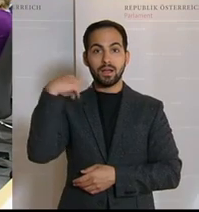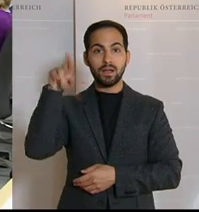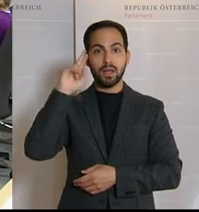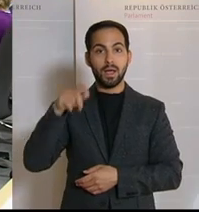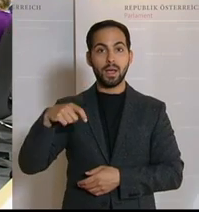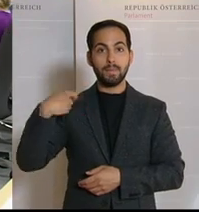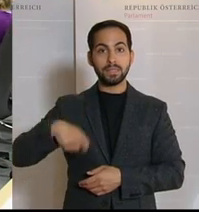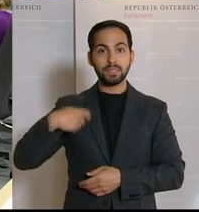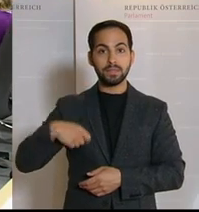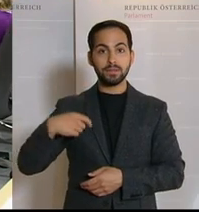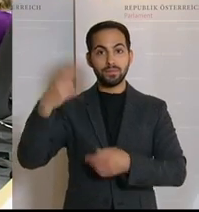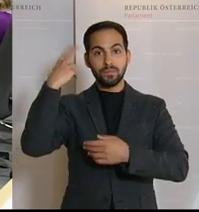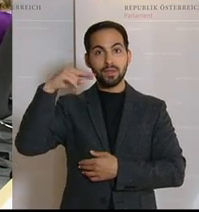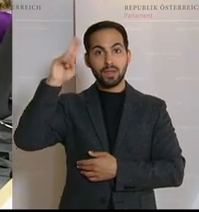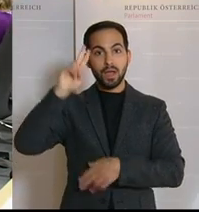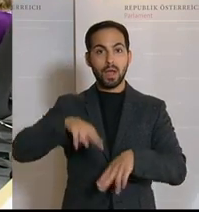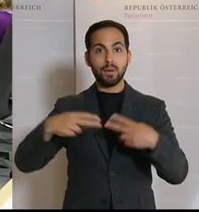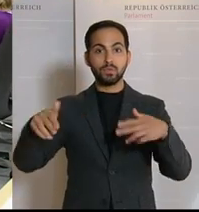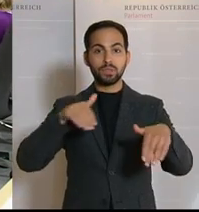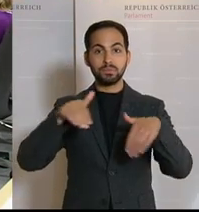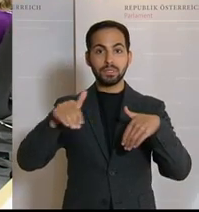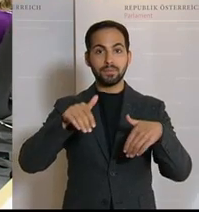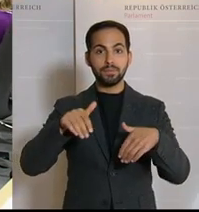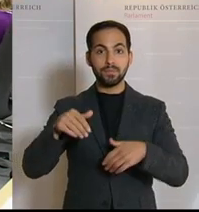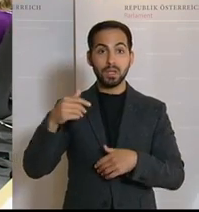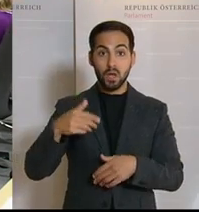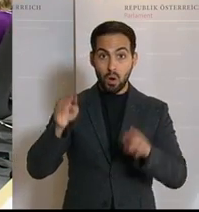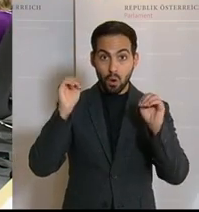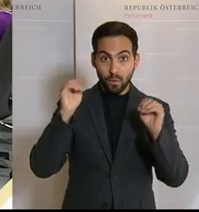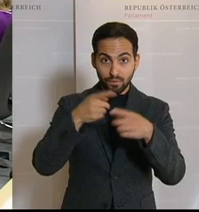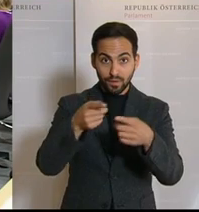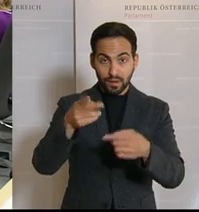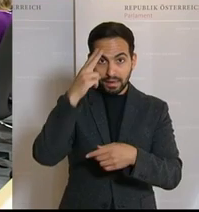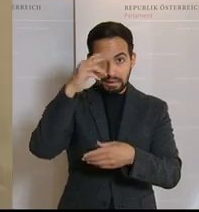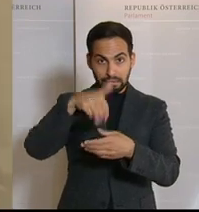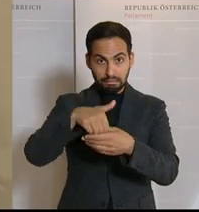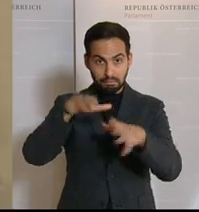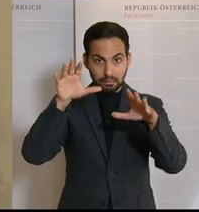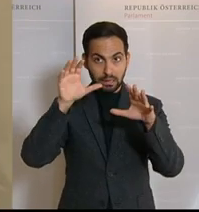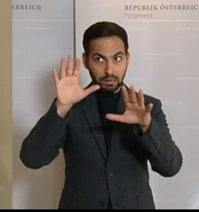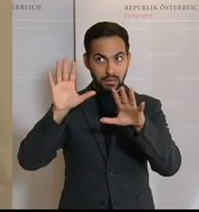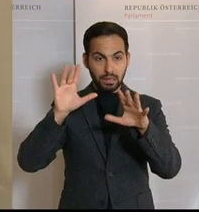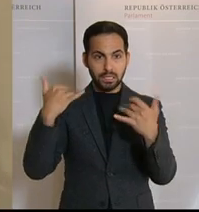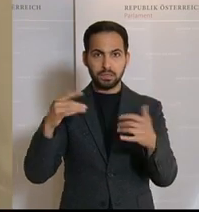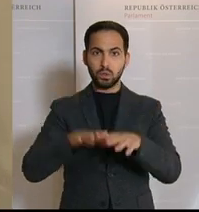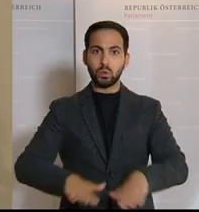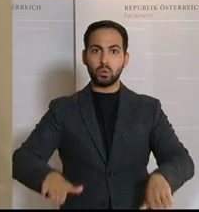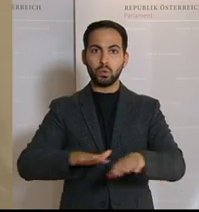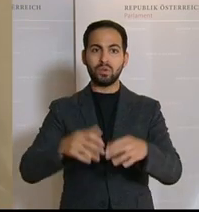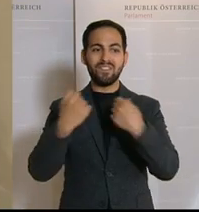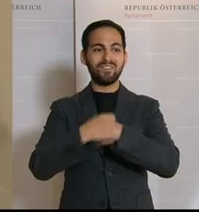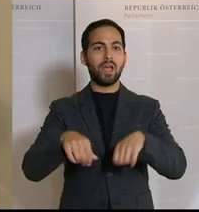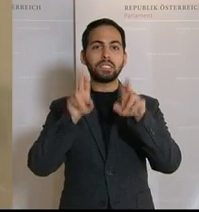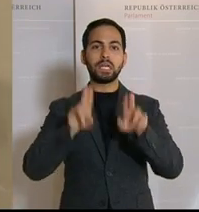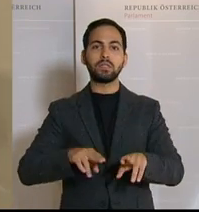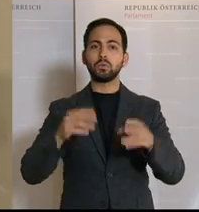Am Wort ist Philipp Kucher von der Sozialdemokratie. Ich tue mir ein bisschen schwer heute. Es geht ja nur um Grund und Freiheitsrechte und um